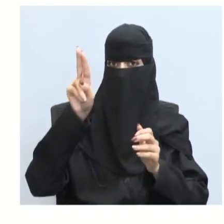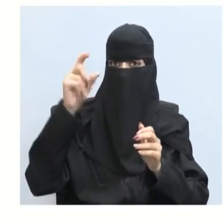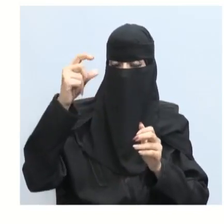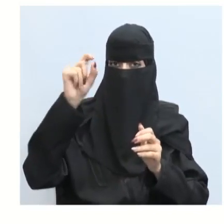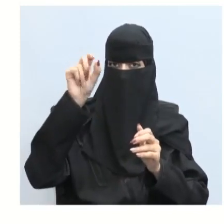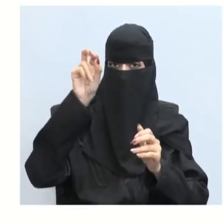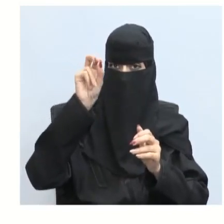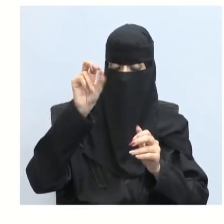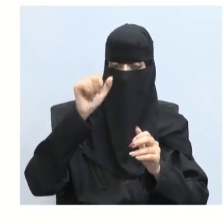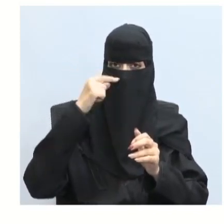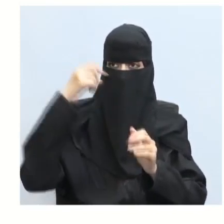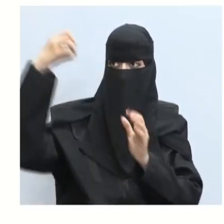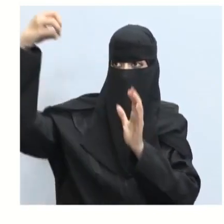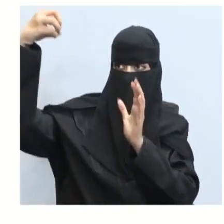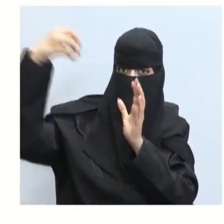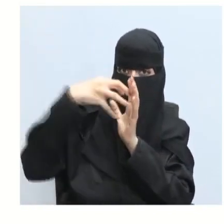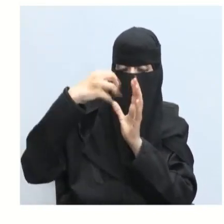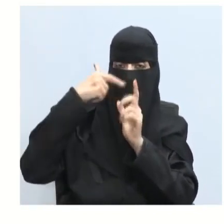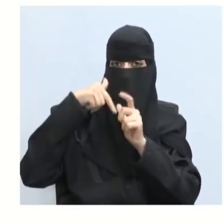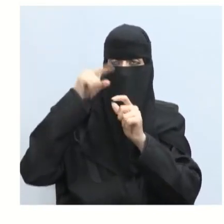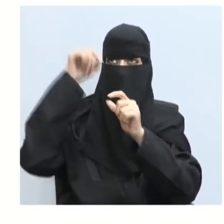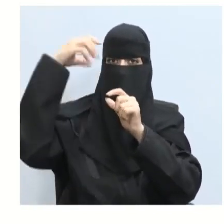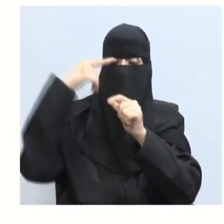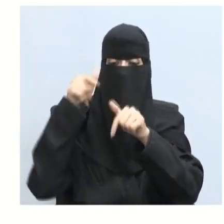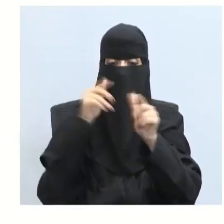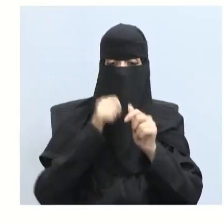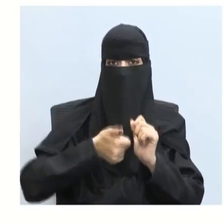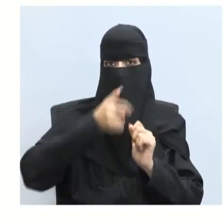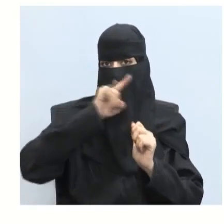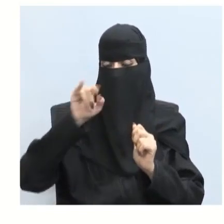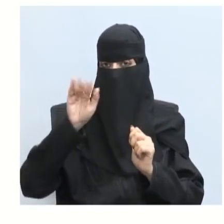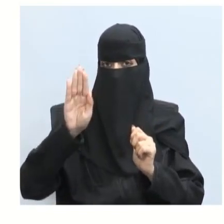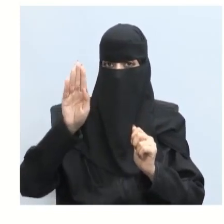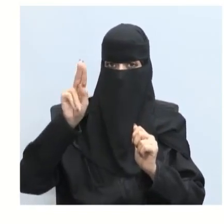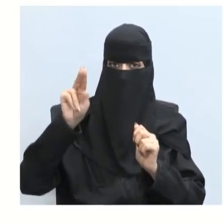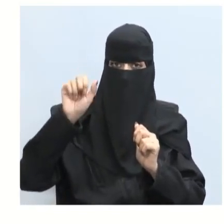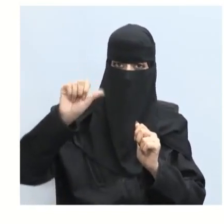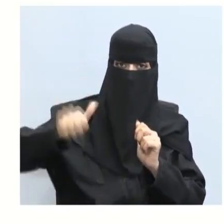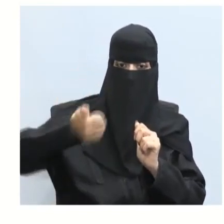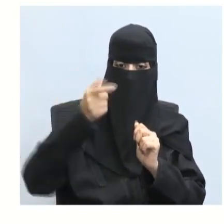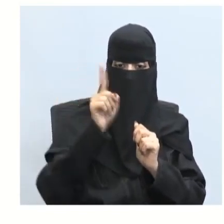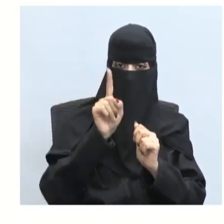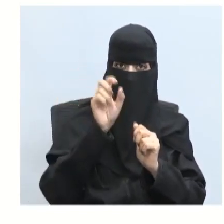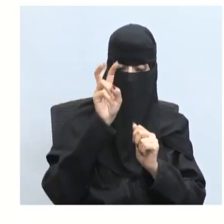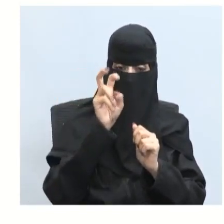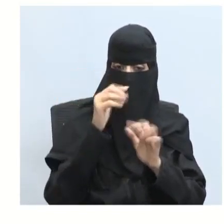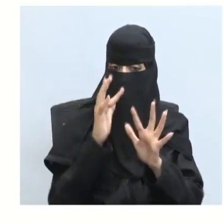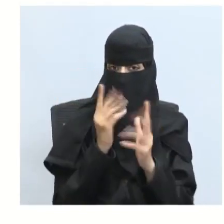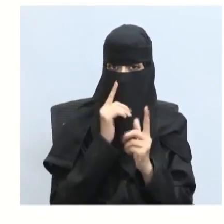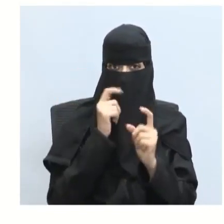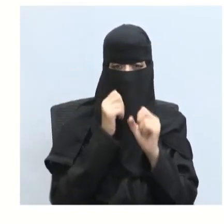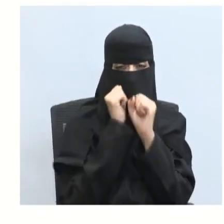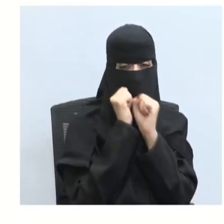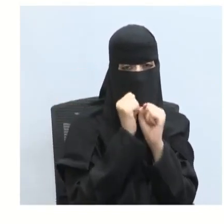ثم الاستضاءة ثم شدة الإضاءة حينما تحدثنا عن التدفق الضوئي بماذا